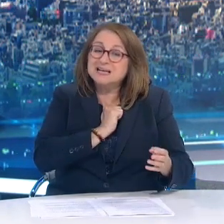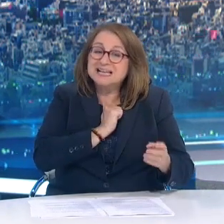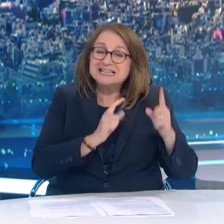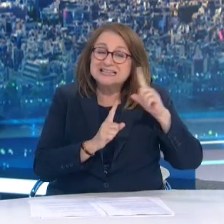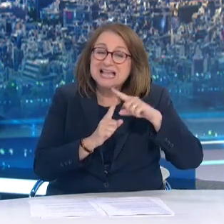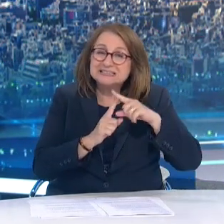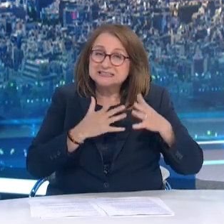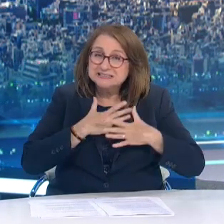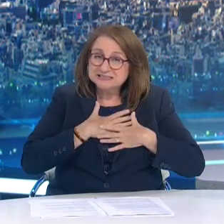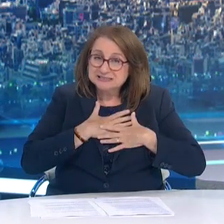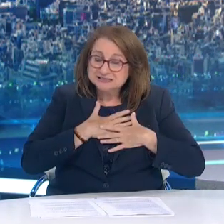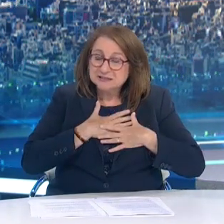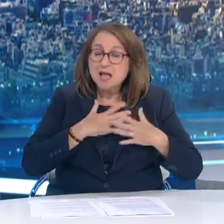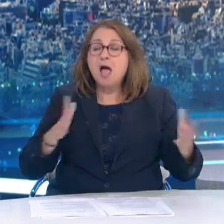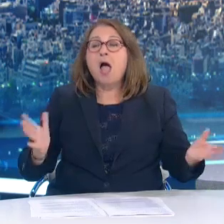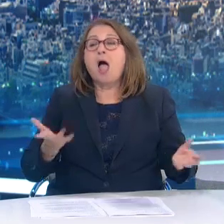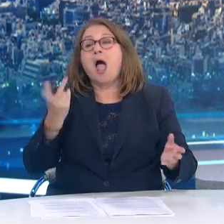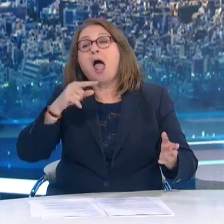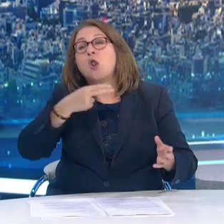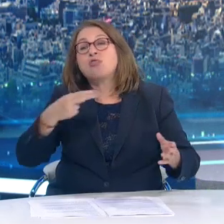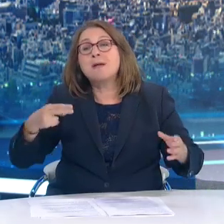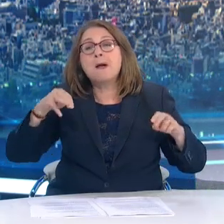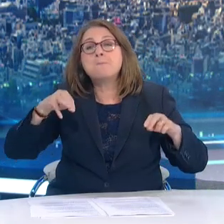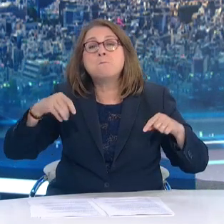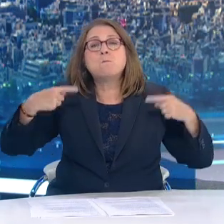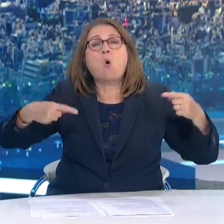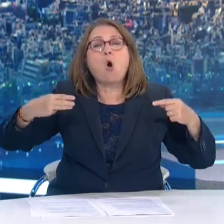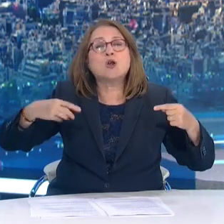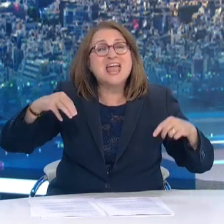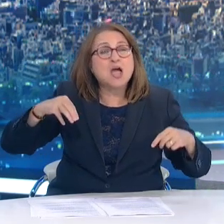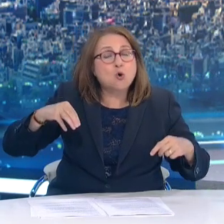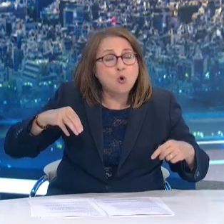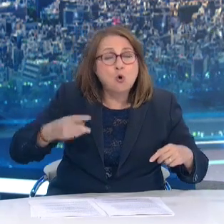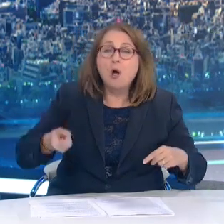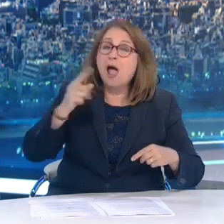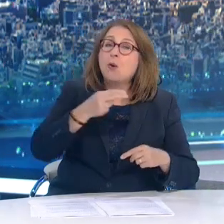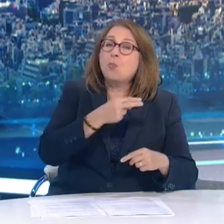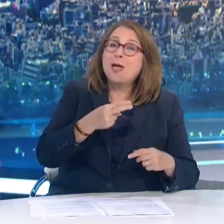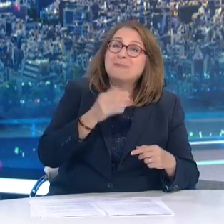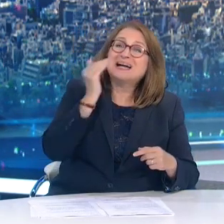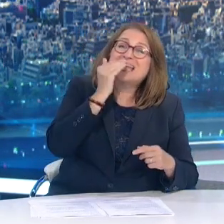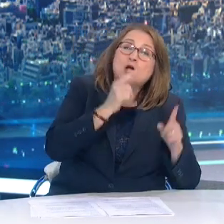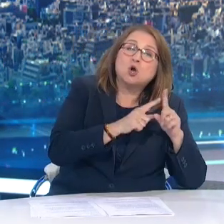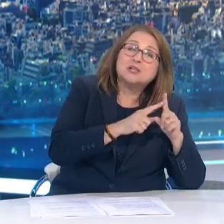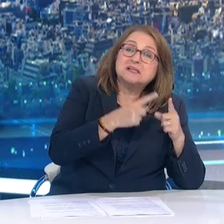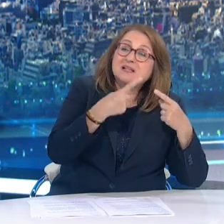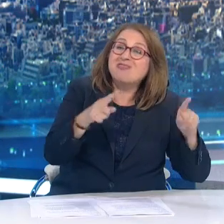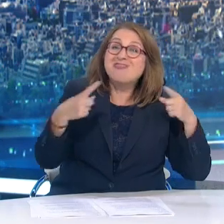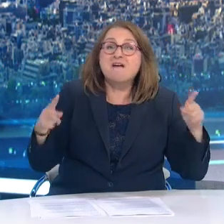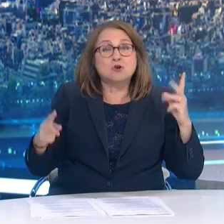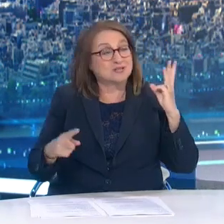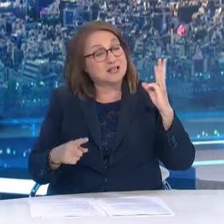πληθυσμού Εφόσον κρυθεί απαραίτητο Σύμφωνα με το σχεδιασμό για τον εμβολιασμό Αυτής της συγκεκριμένης κατηγορίας